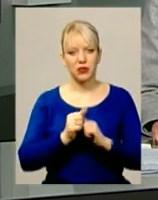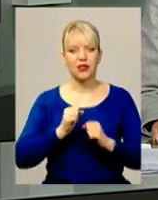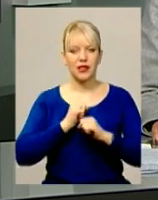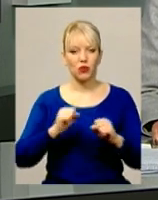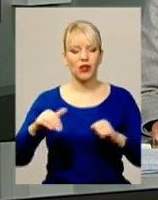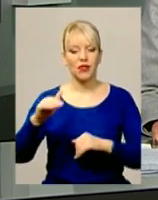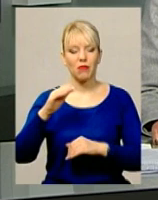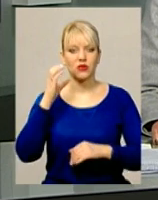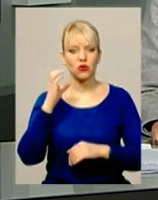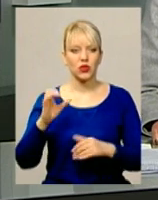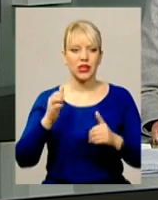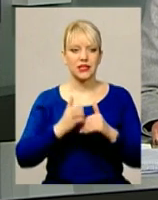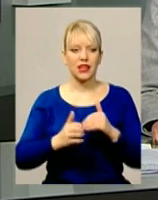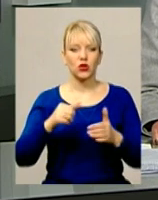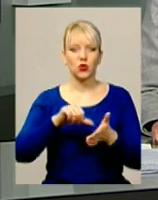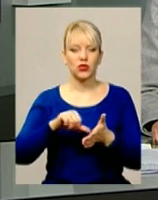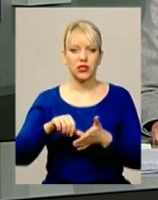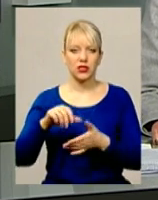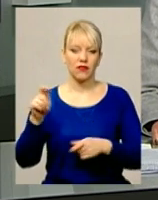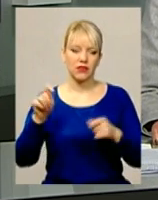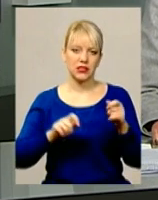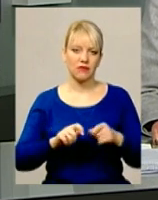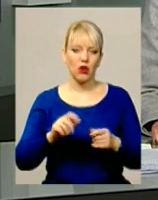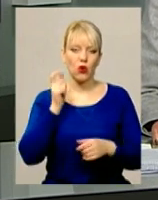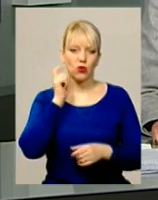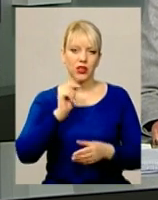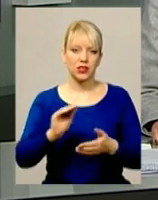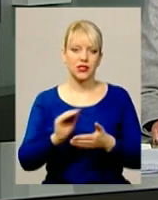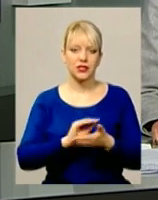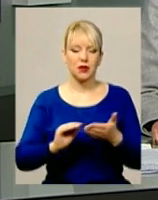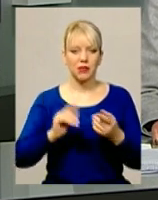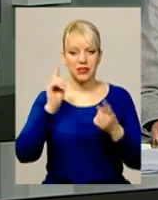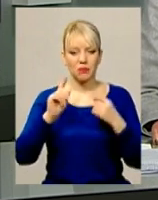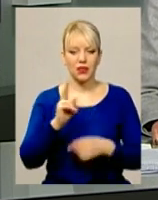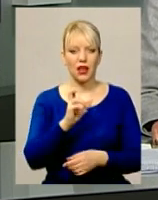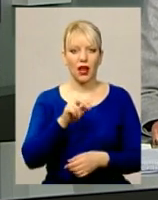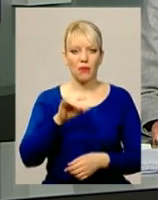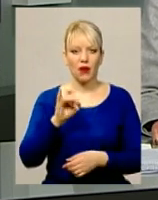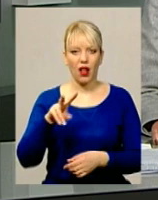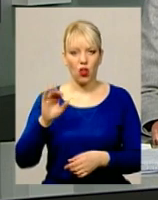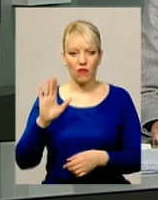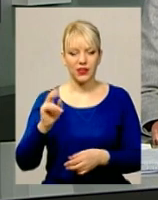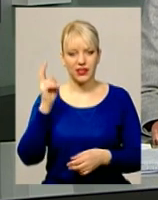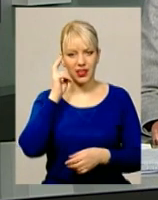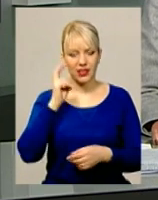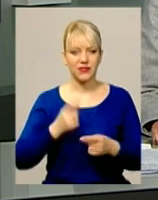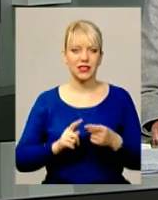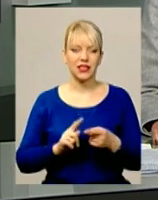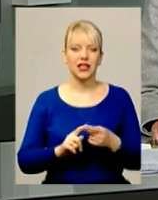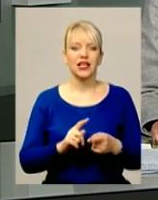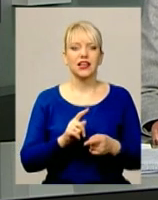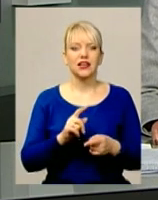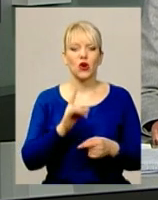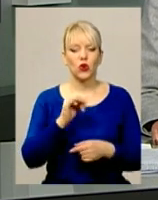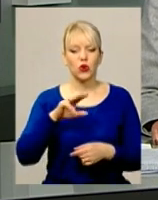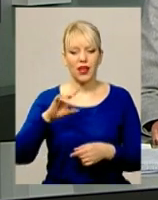Небесної Сотні. Серед учасників фестивалю – українські письменники «Брати Капранови», київський гурт «Рутенія», капелан Лора